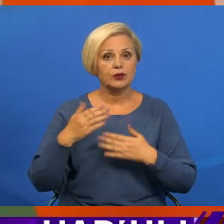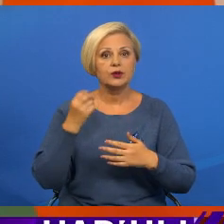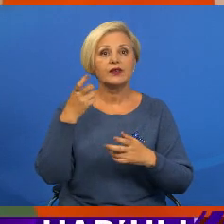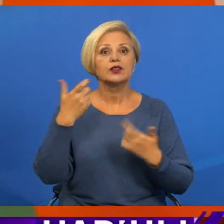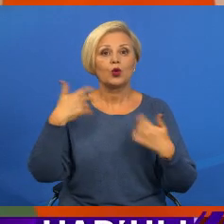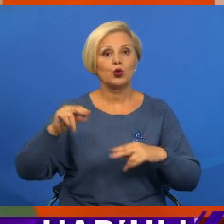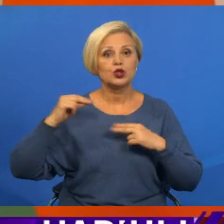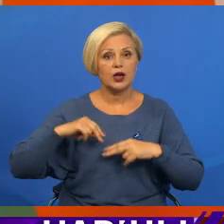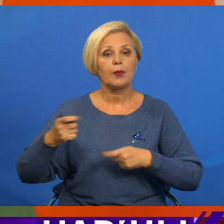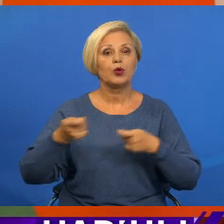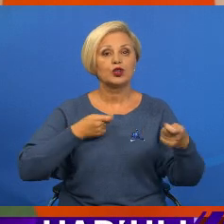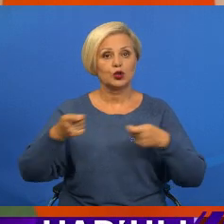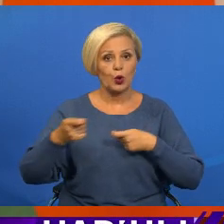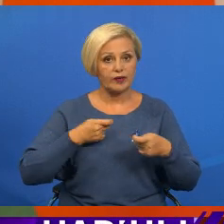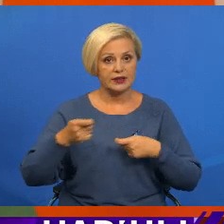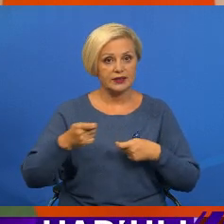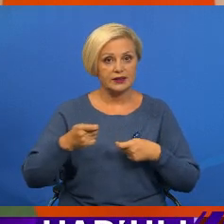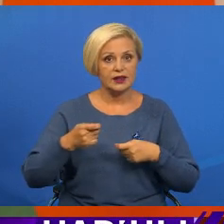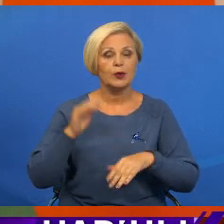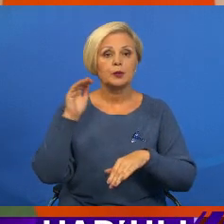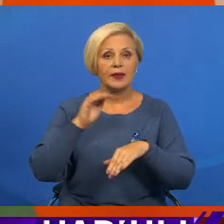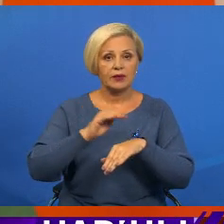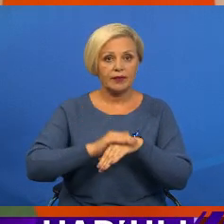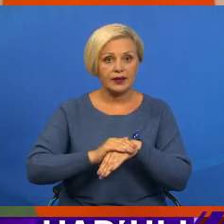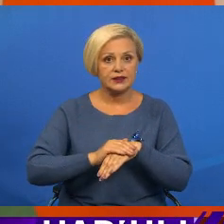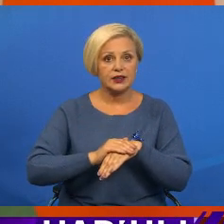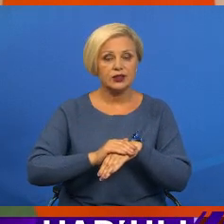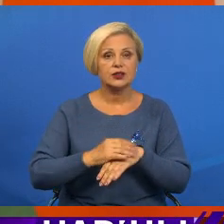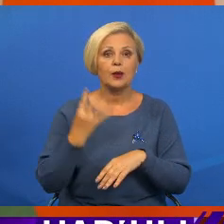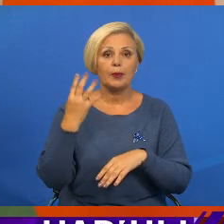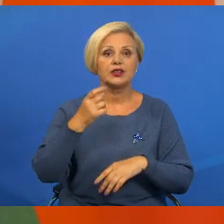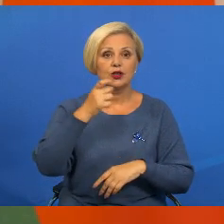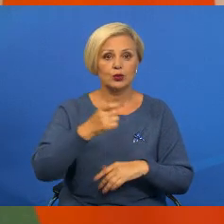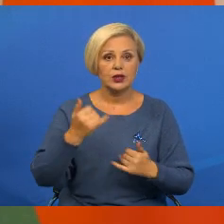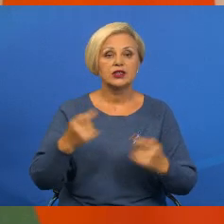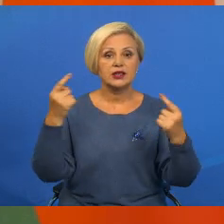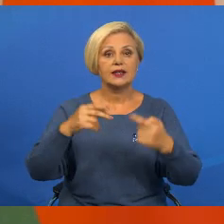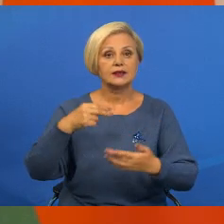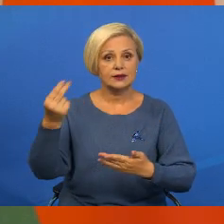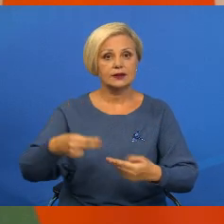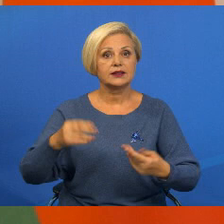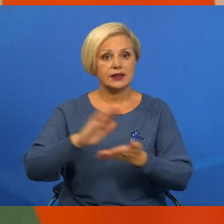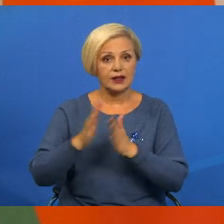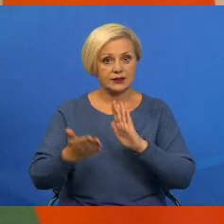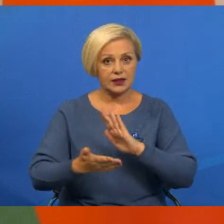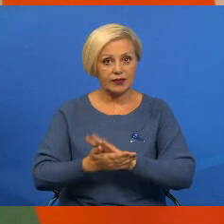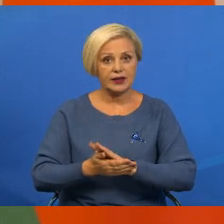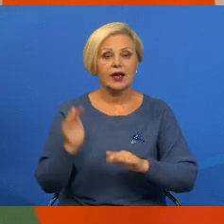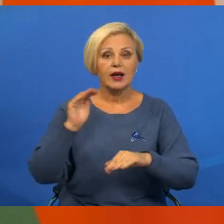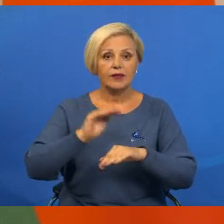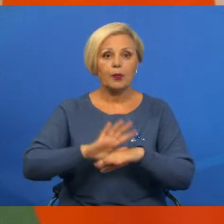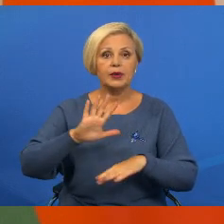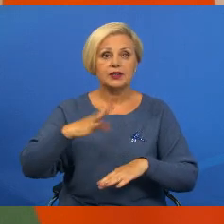уже работают руководителями. Фактически по 4 человекам идет согласование. То есть фактически